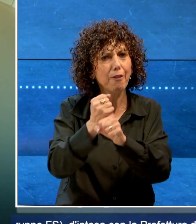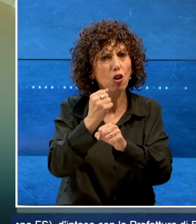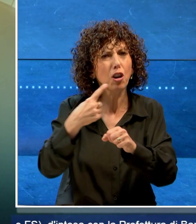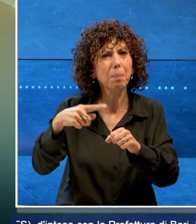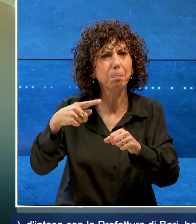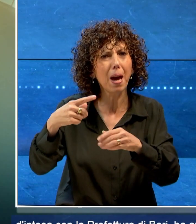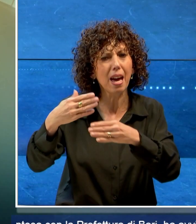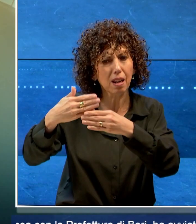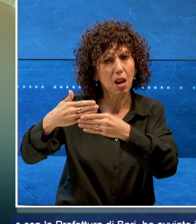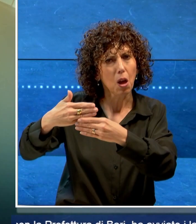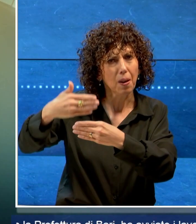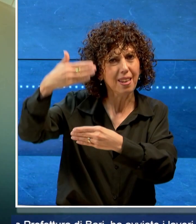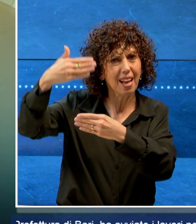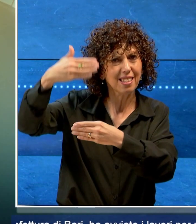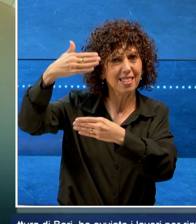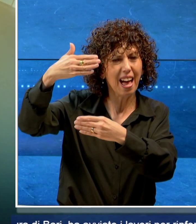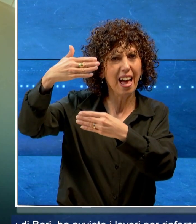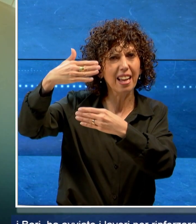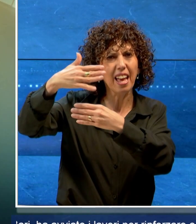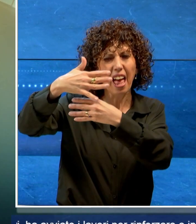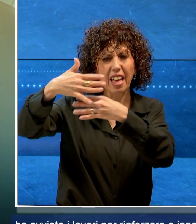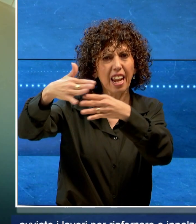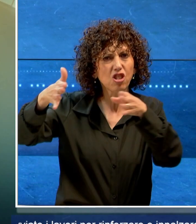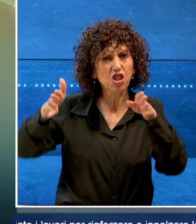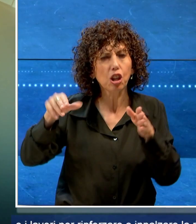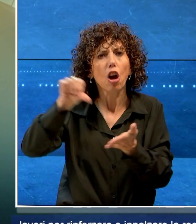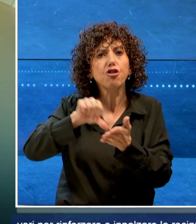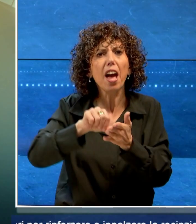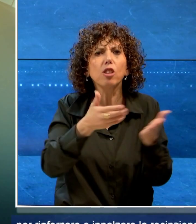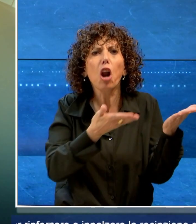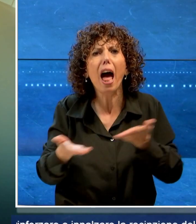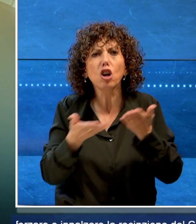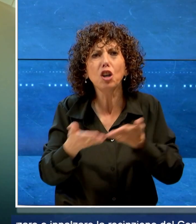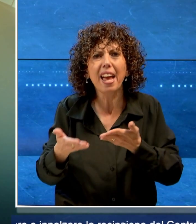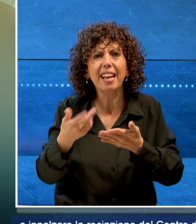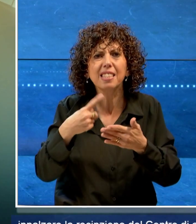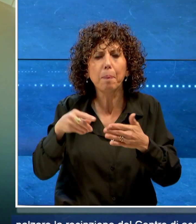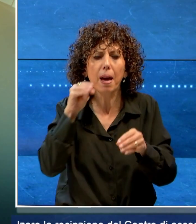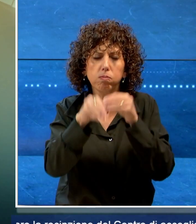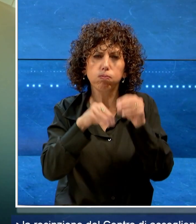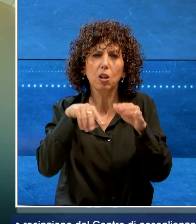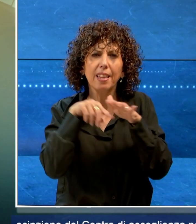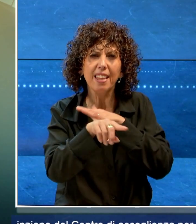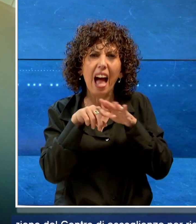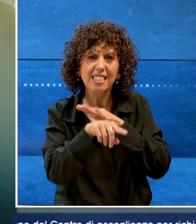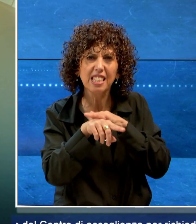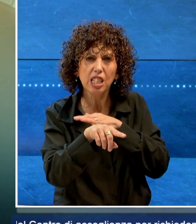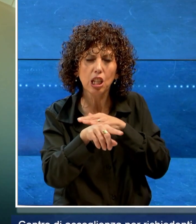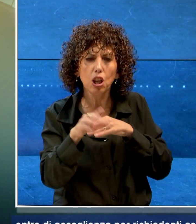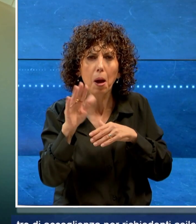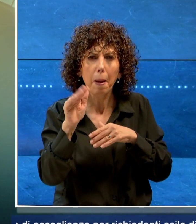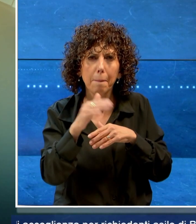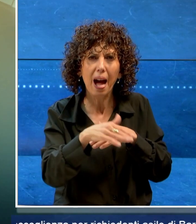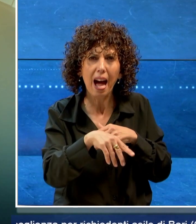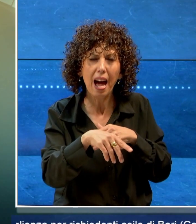rinforzare e inalzare la recinzione del centro di accoglienza per i chiedenti asilo di Bari, il CARA, che si trova